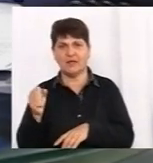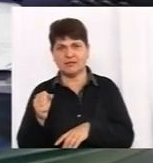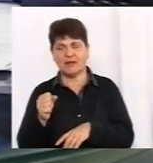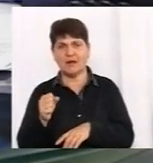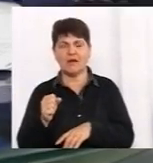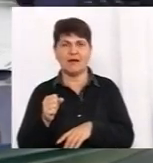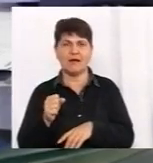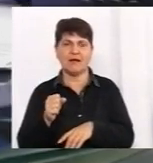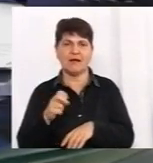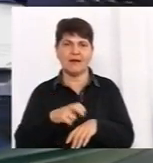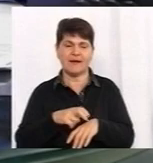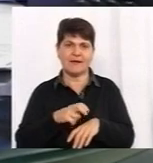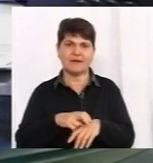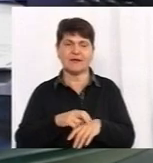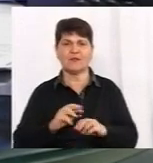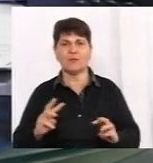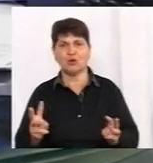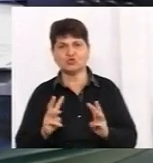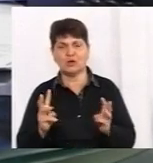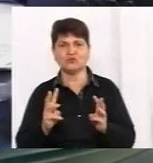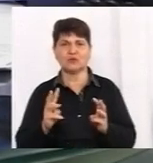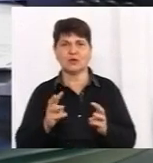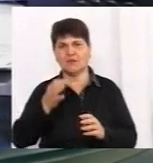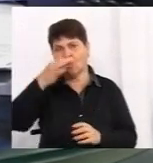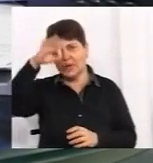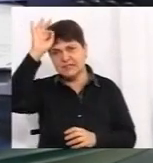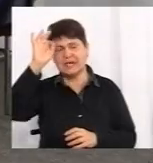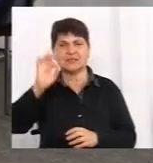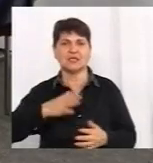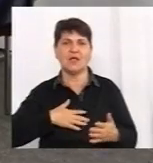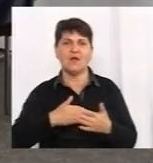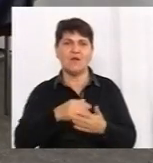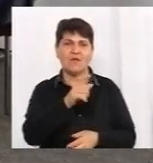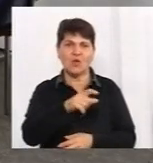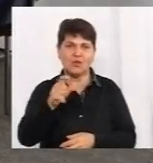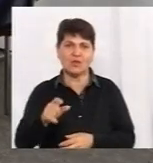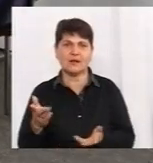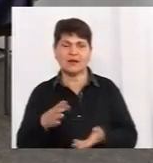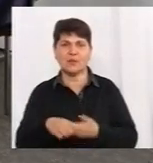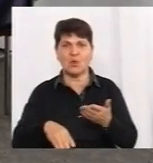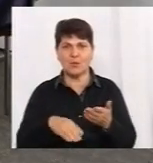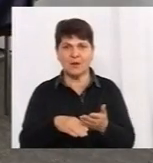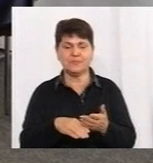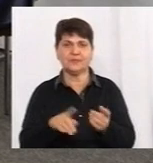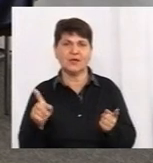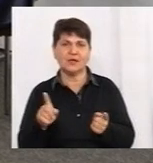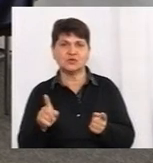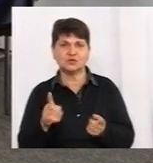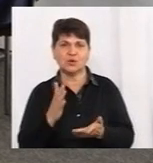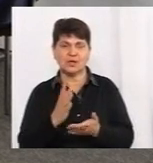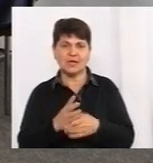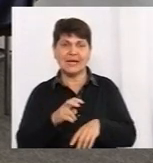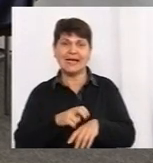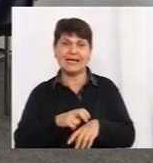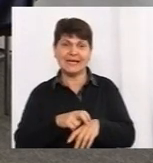пожежників, поліцейських, волонтерів, які допомагають, тому що знаючи, що лікар переболів і є антитіла,